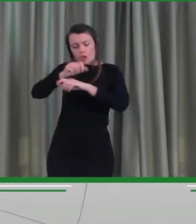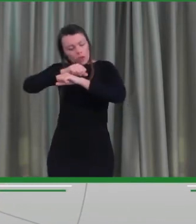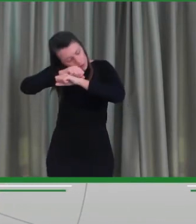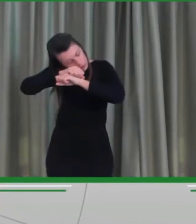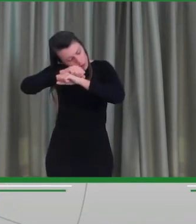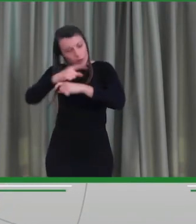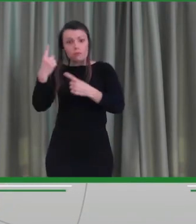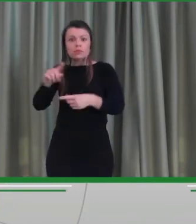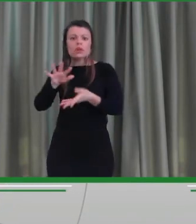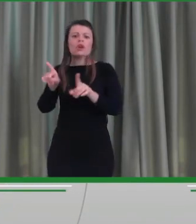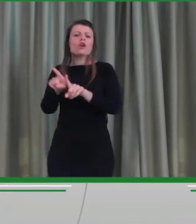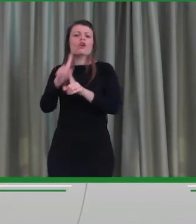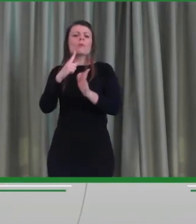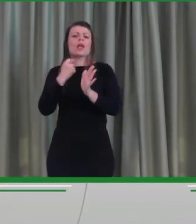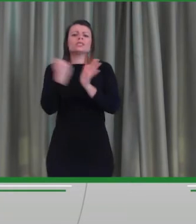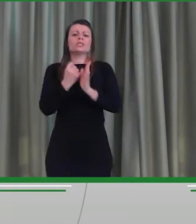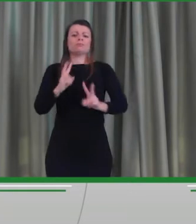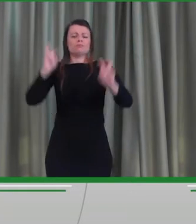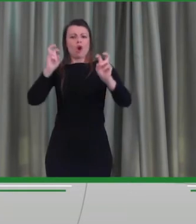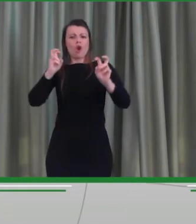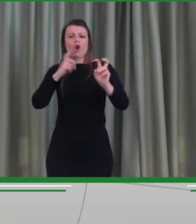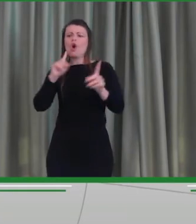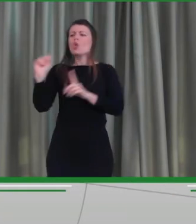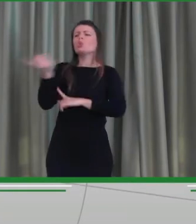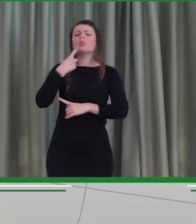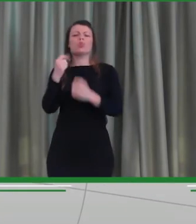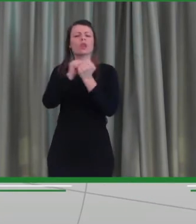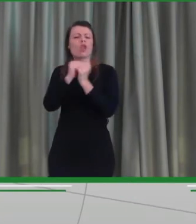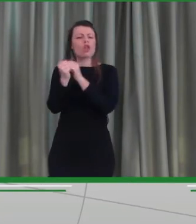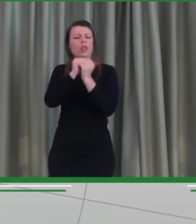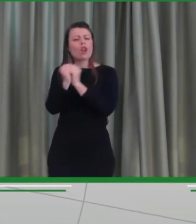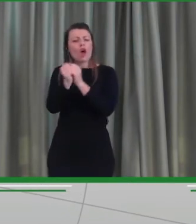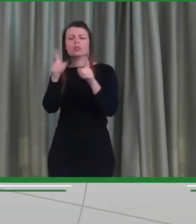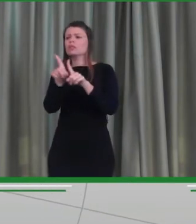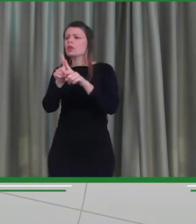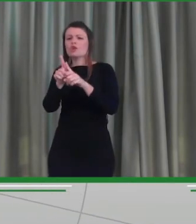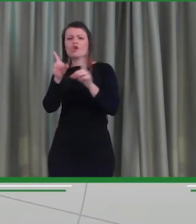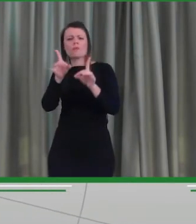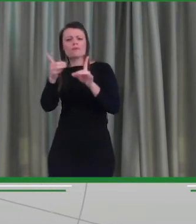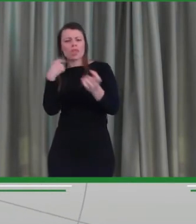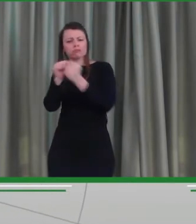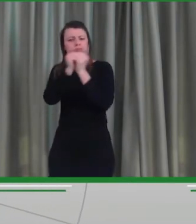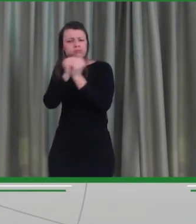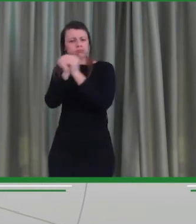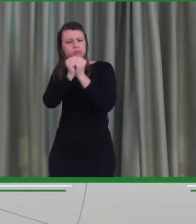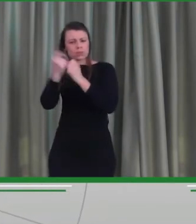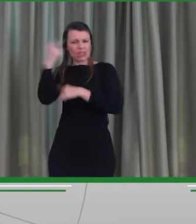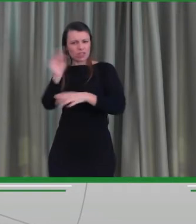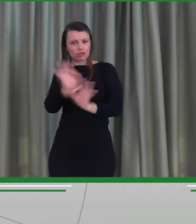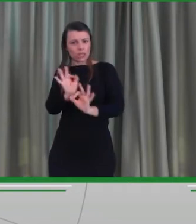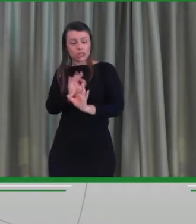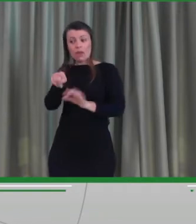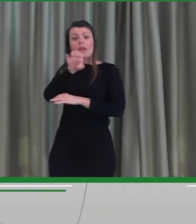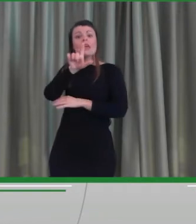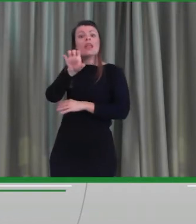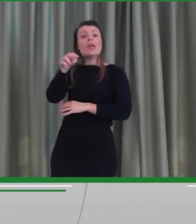lottando per combattere questa battaglia difficilissima. Elena che dopo alcuni giorni purtroppo